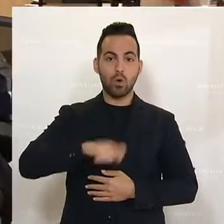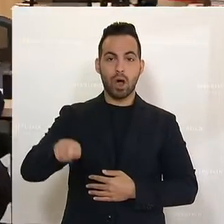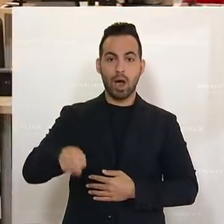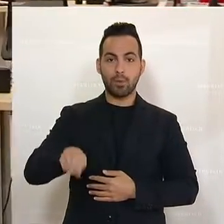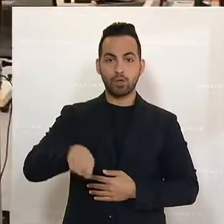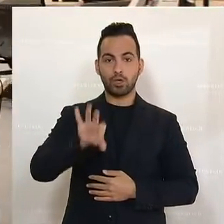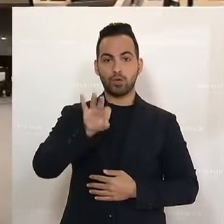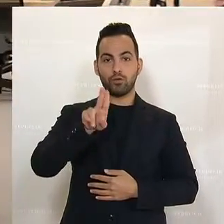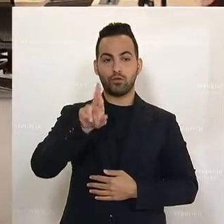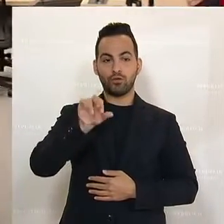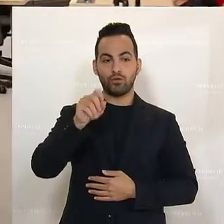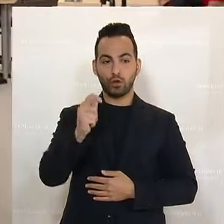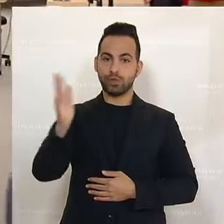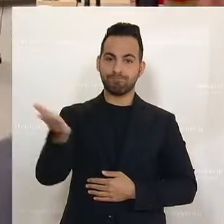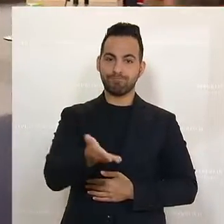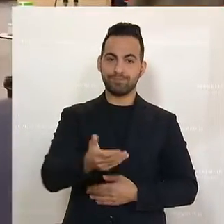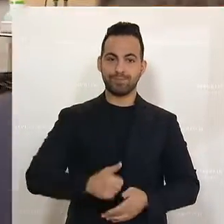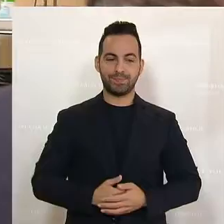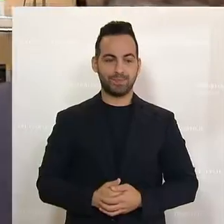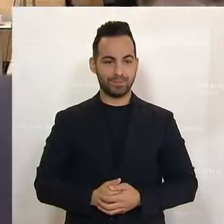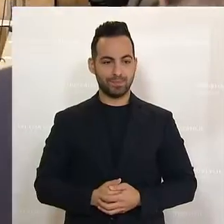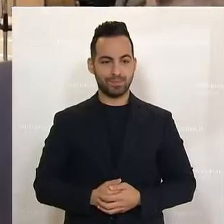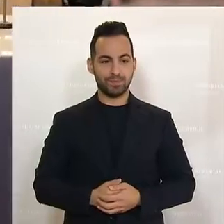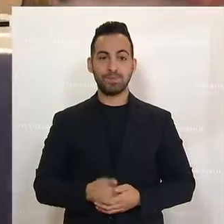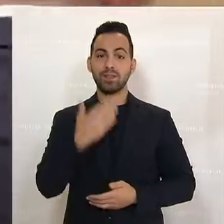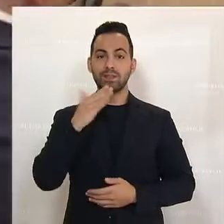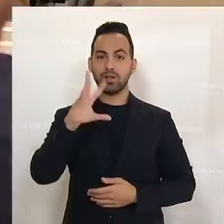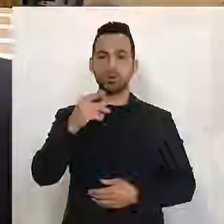bescheiden. Es gebe noch keine Beweise für die Vorwürfe von Thomas Schmid zu Scharzenberger.